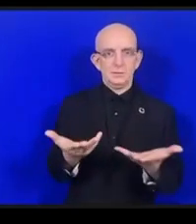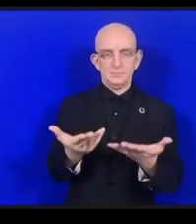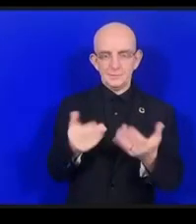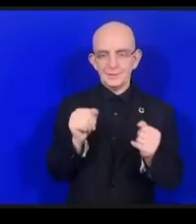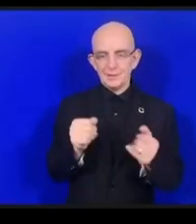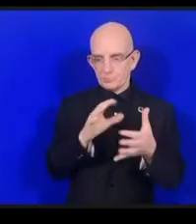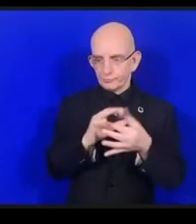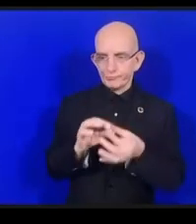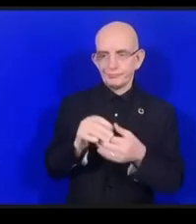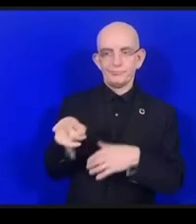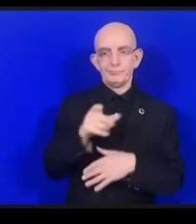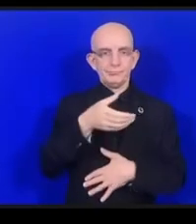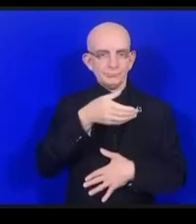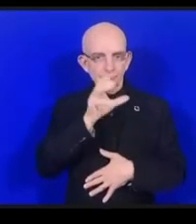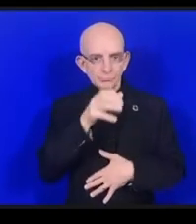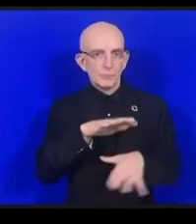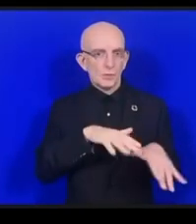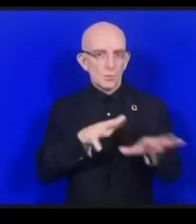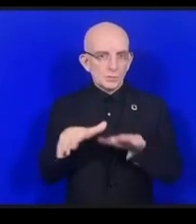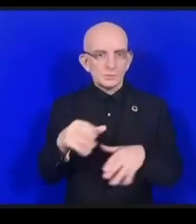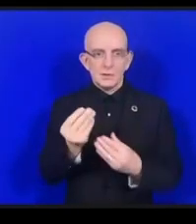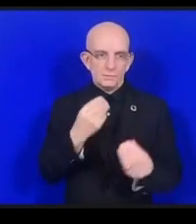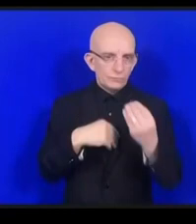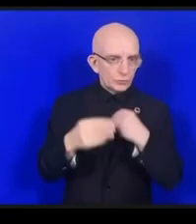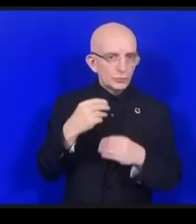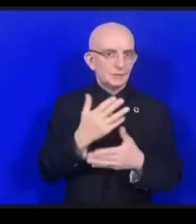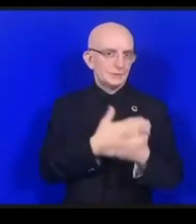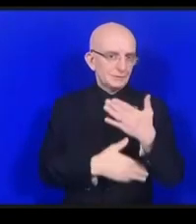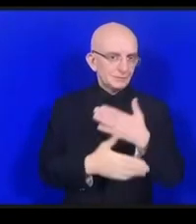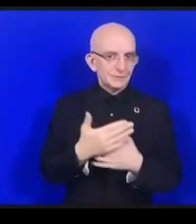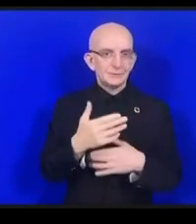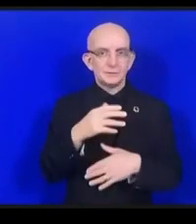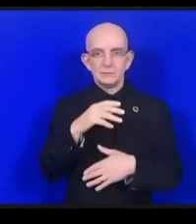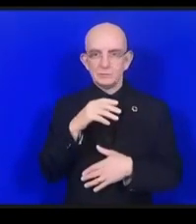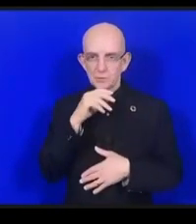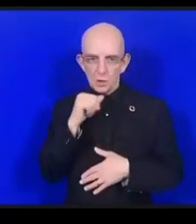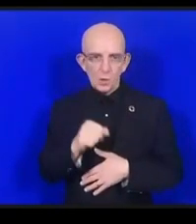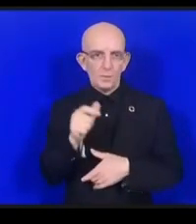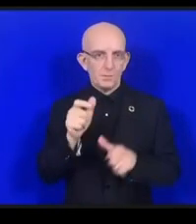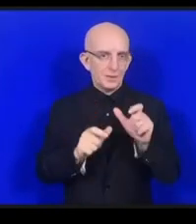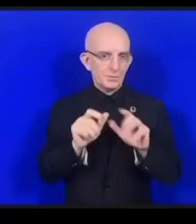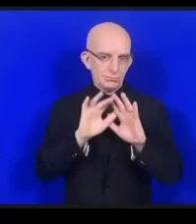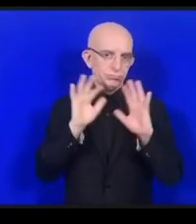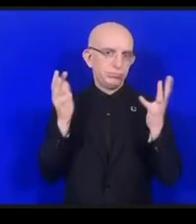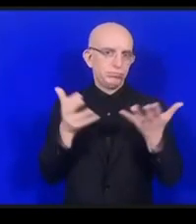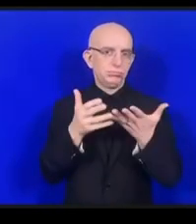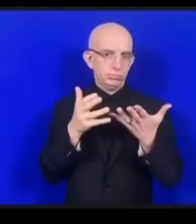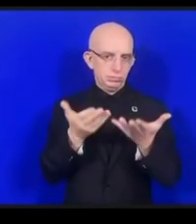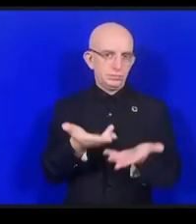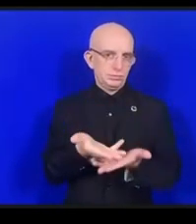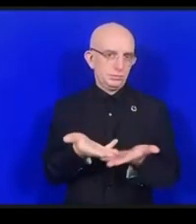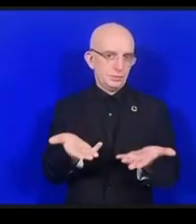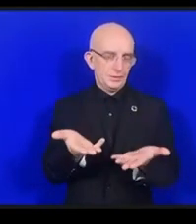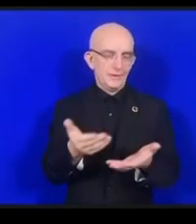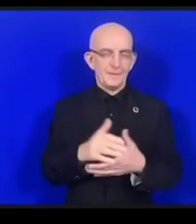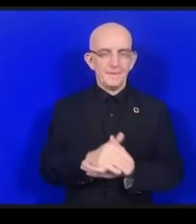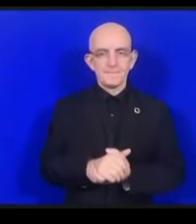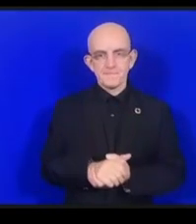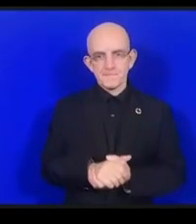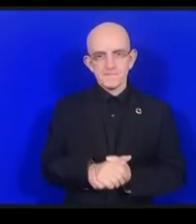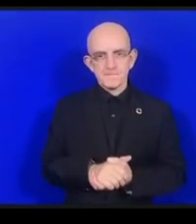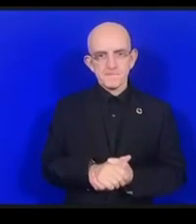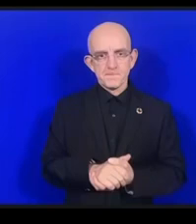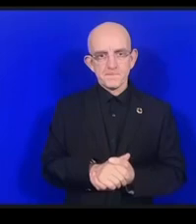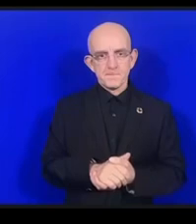世界中の障害者そして高齢者に対して水とかあるいは食料などを提供していく